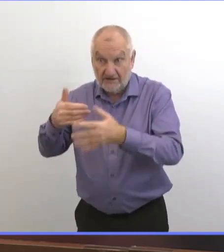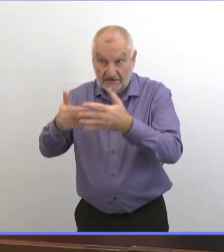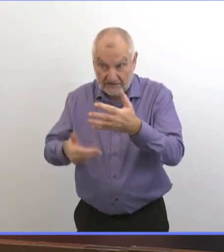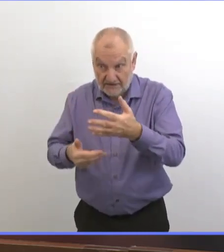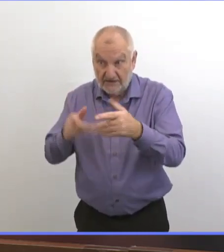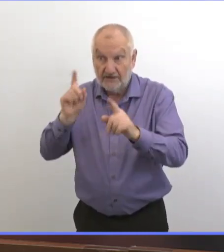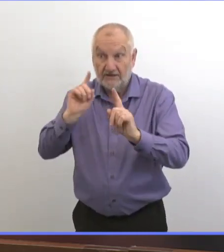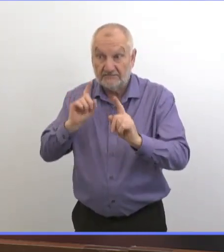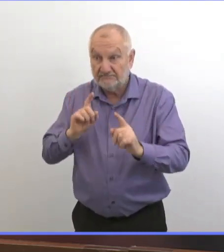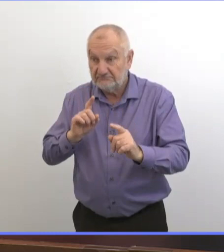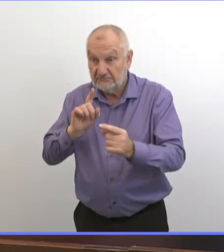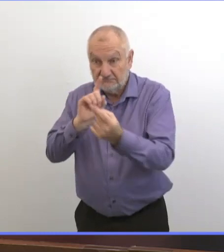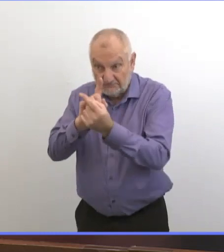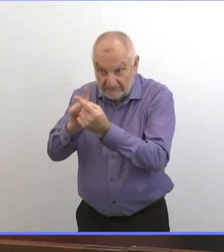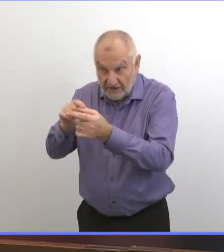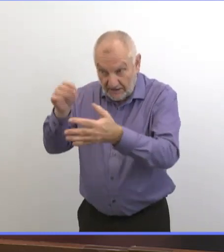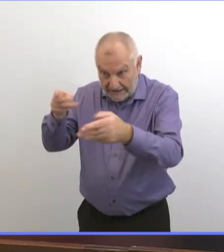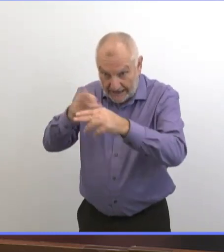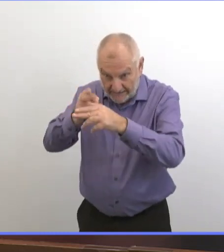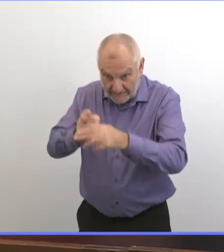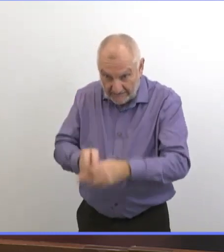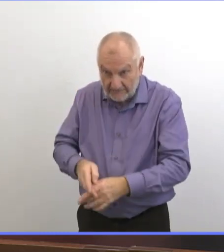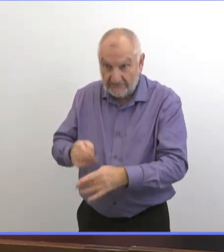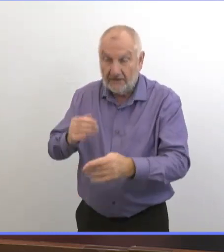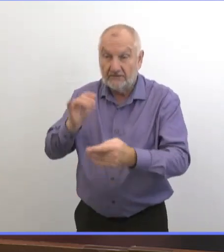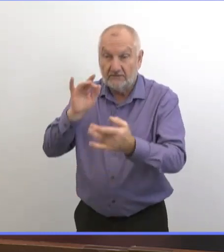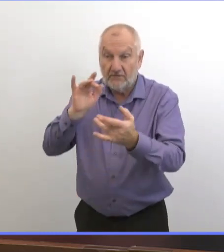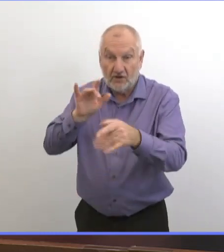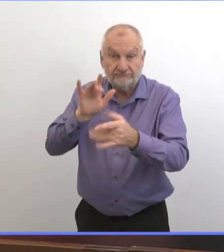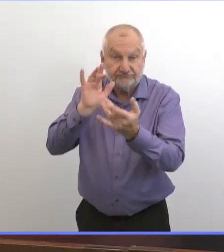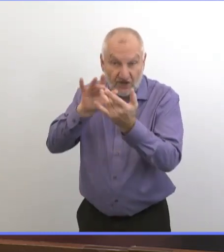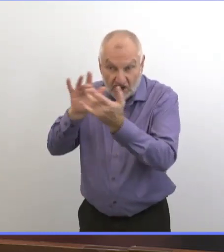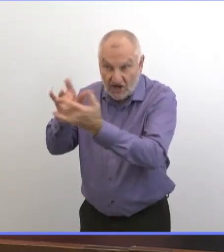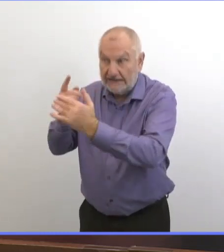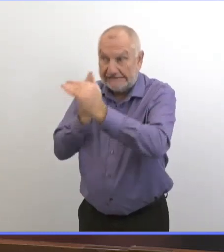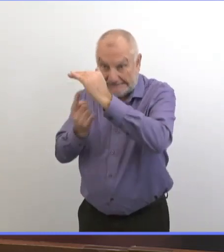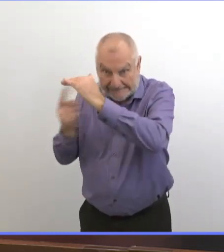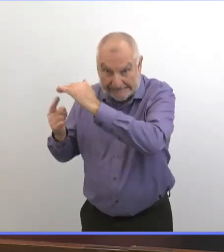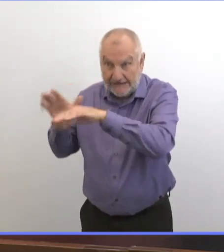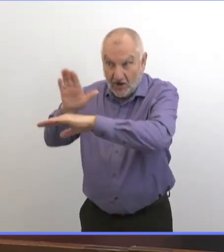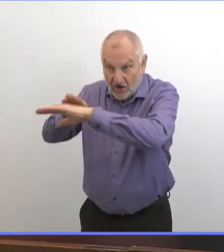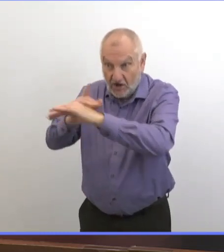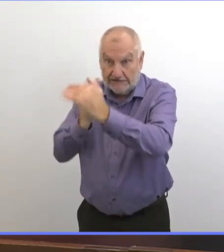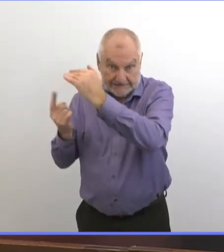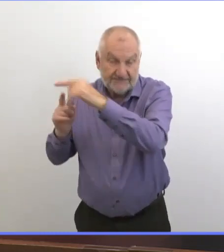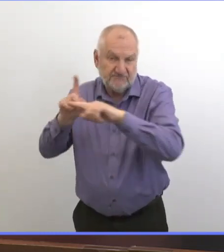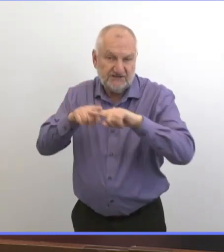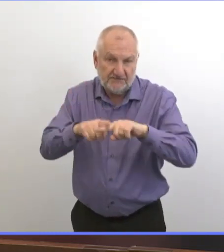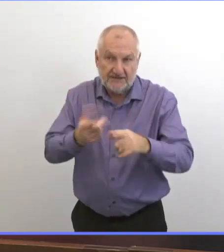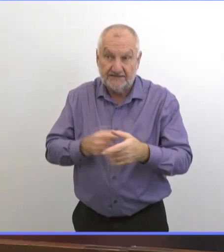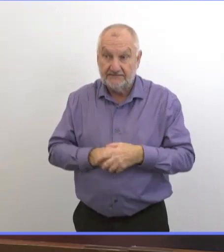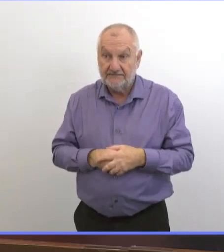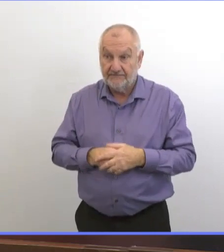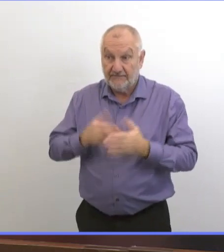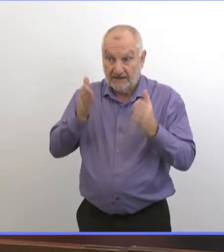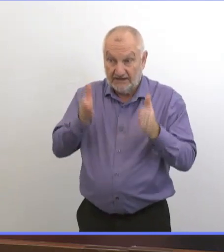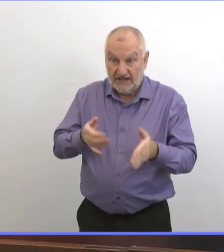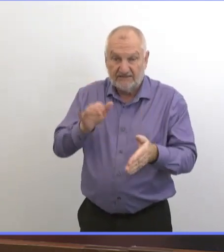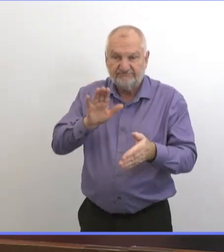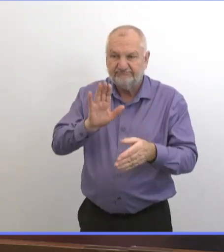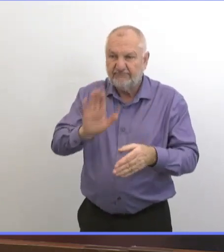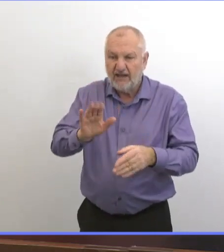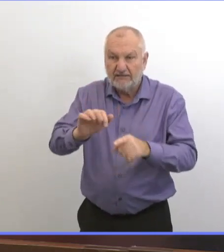selon le niveau de formation, faire des enquêtes au niveau des cas.